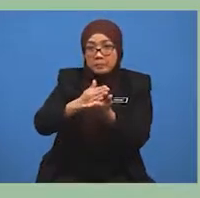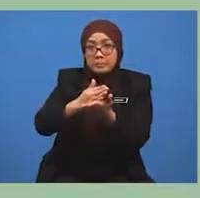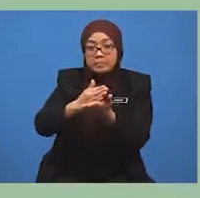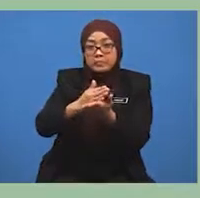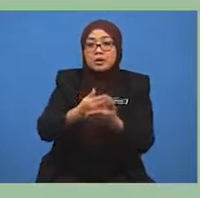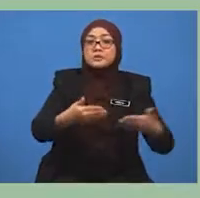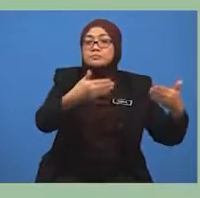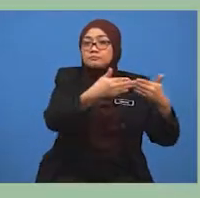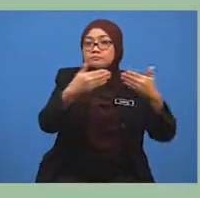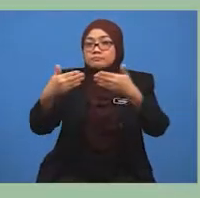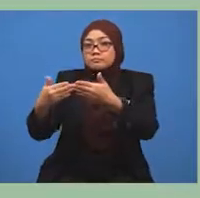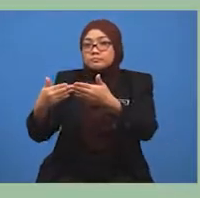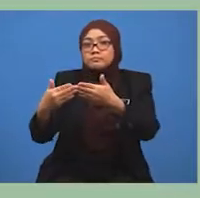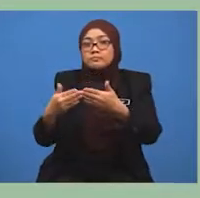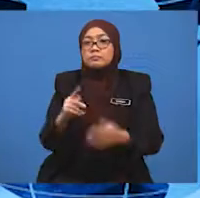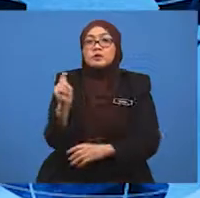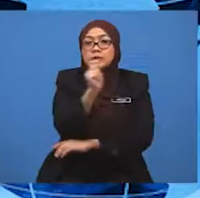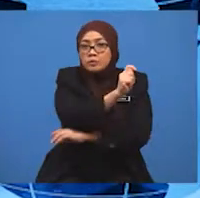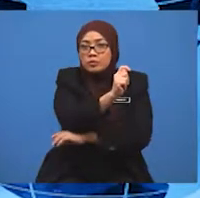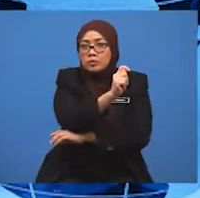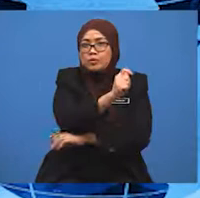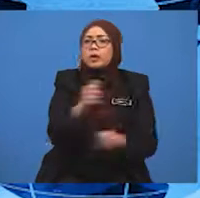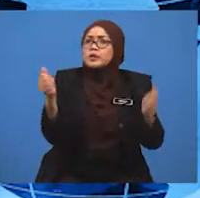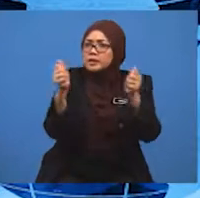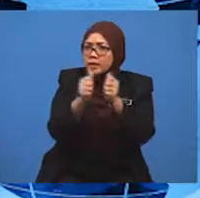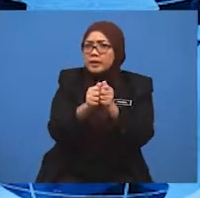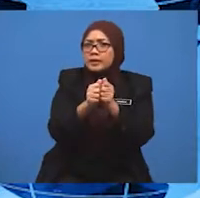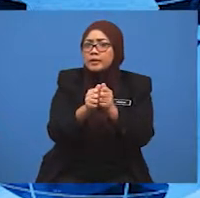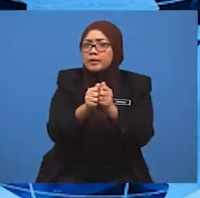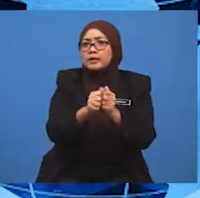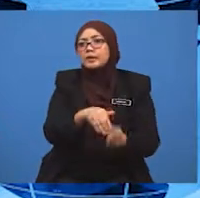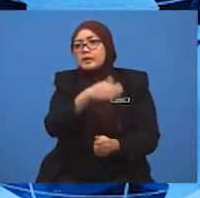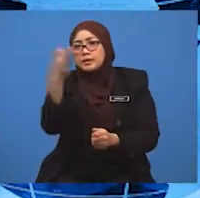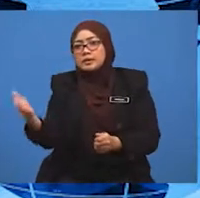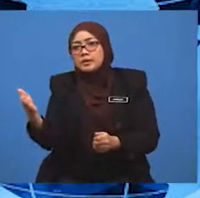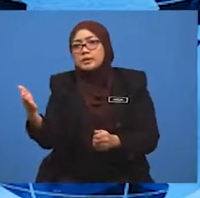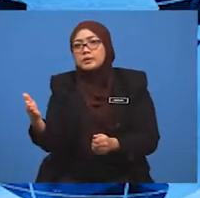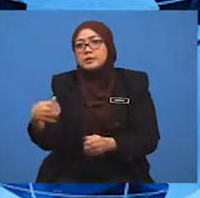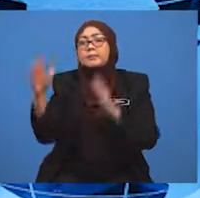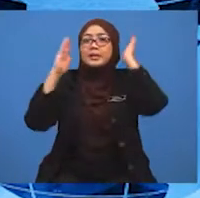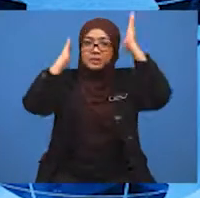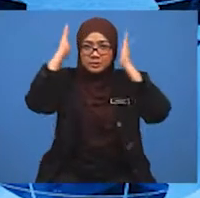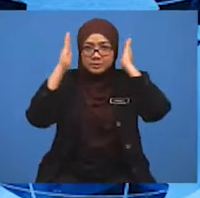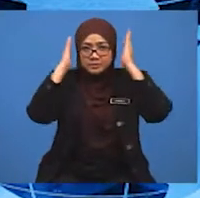Semenanjung Malaysia. Murid-murid, cikgu ingin menanyakan soalan,